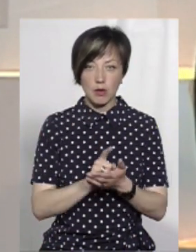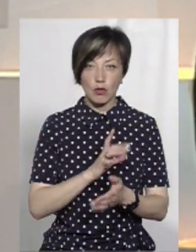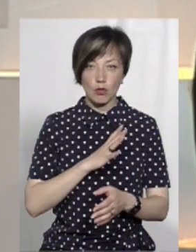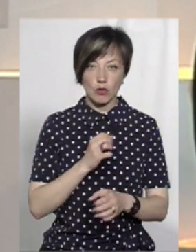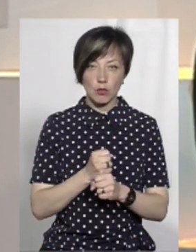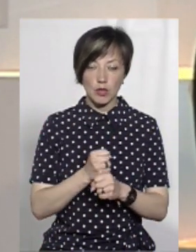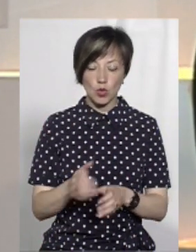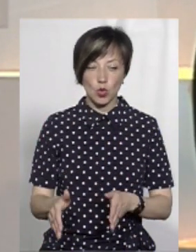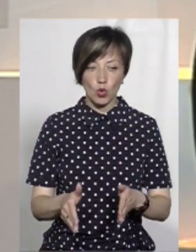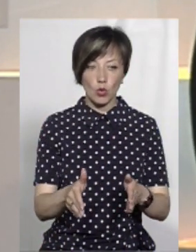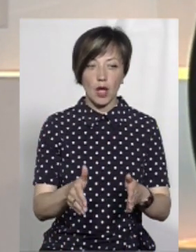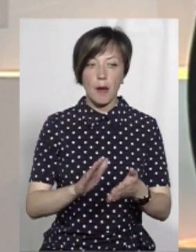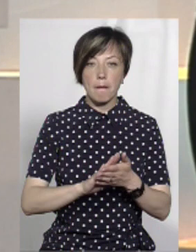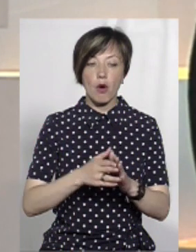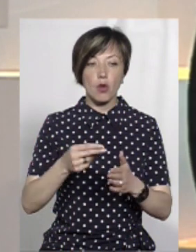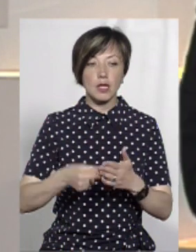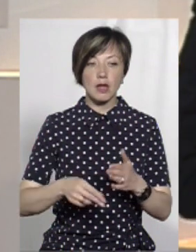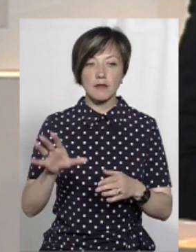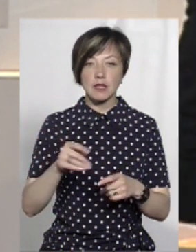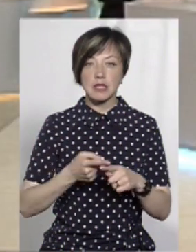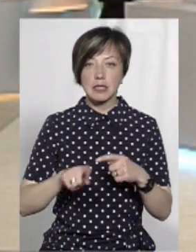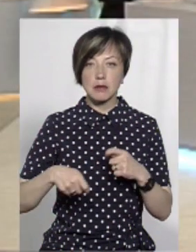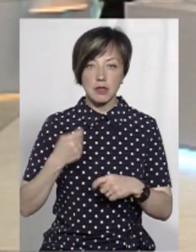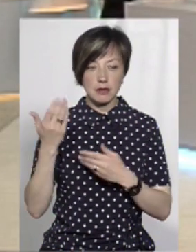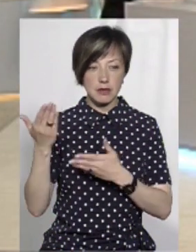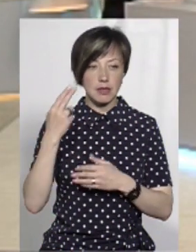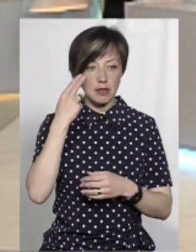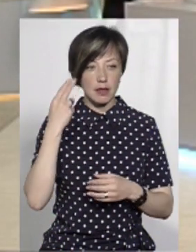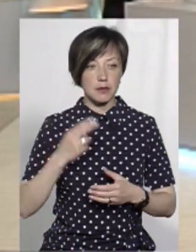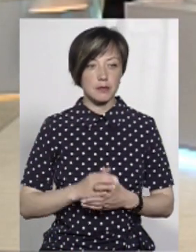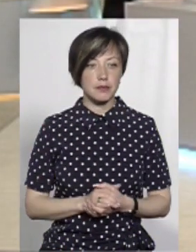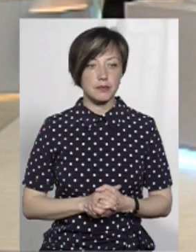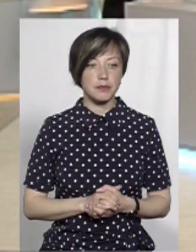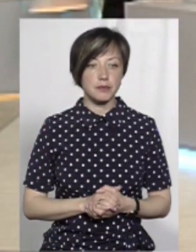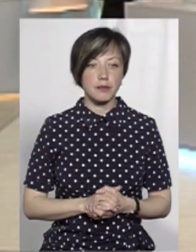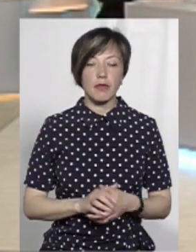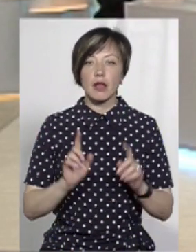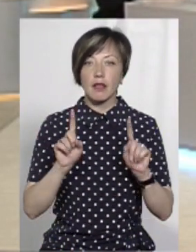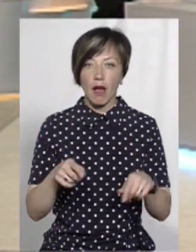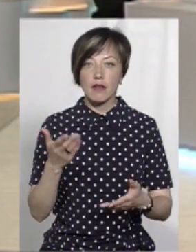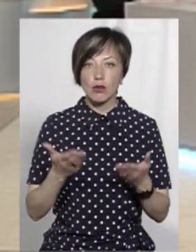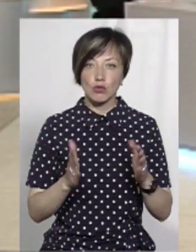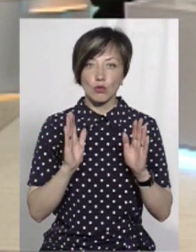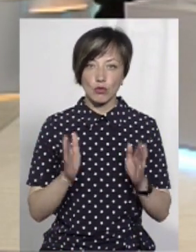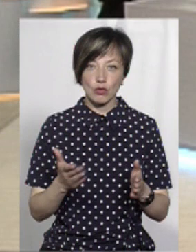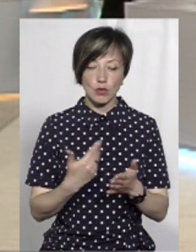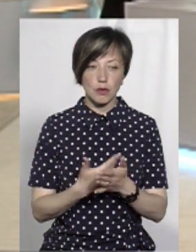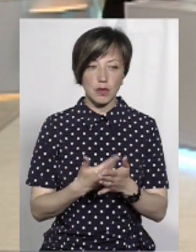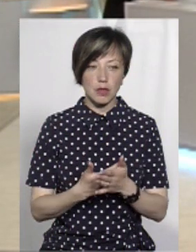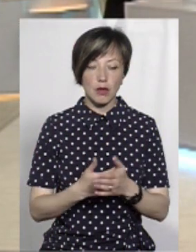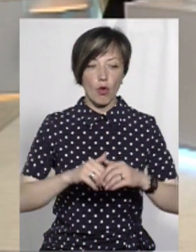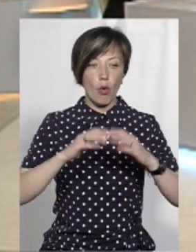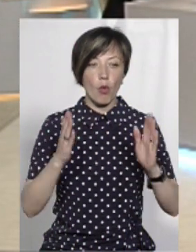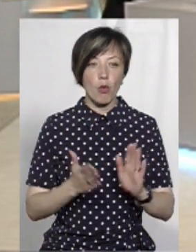робити нам дорогу. І по контракту всі ці збитки буде нести китайська сторона. Навіть, якщо вони будуть в